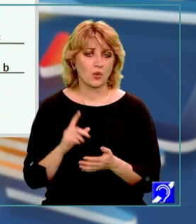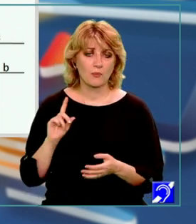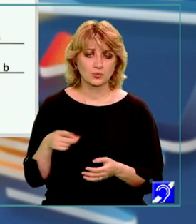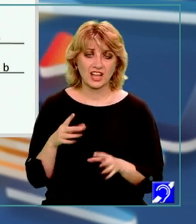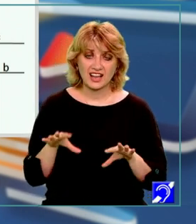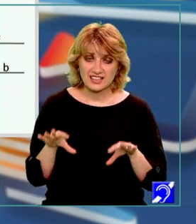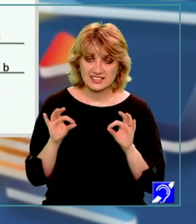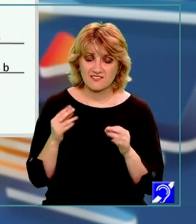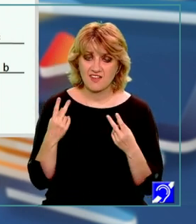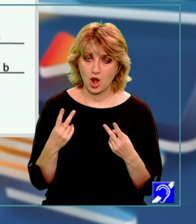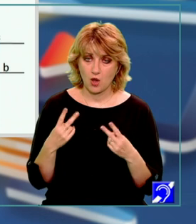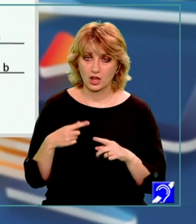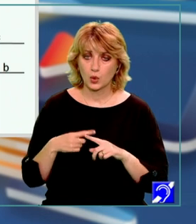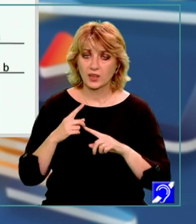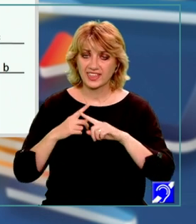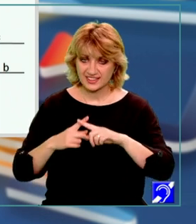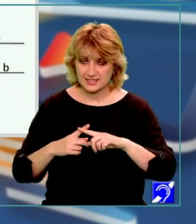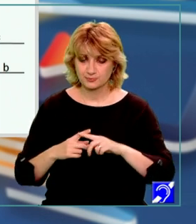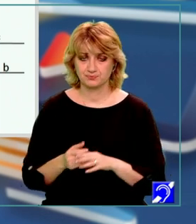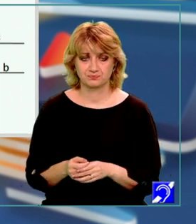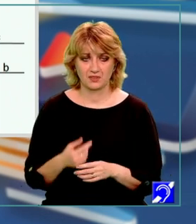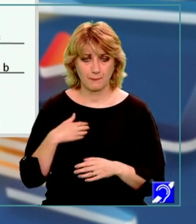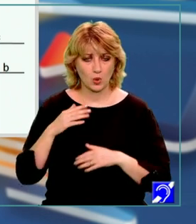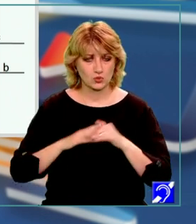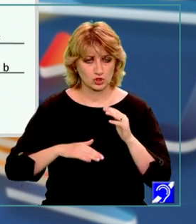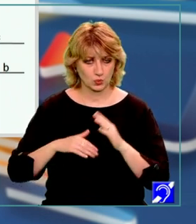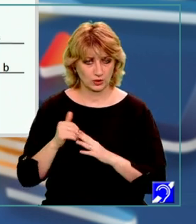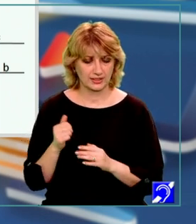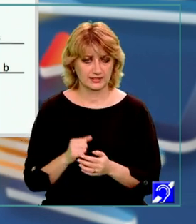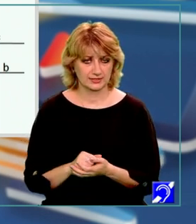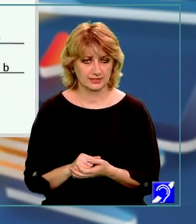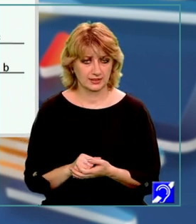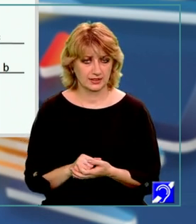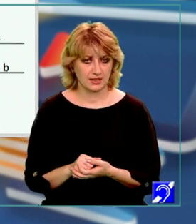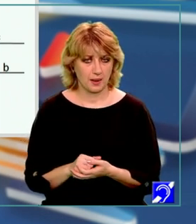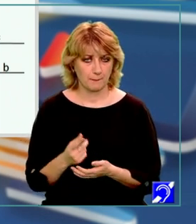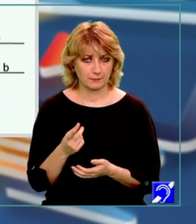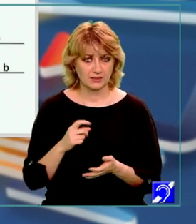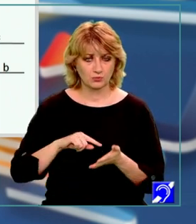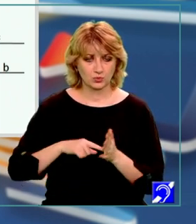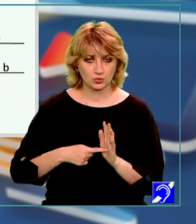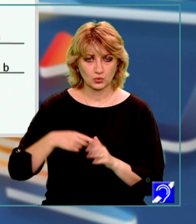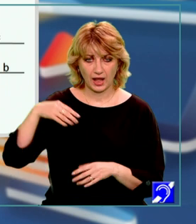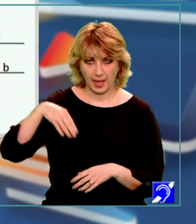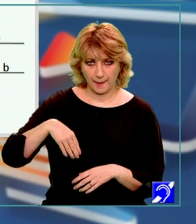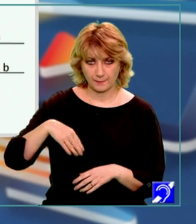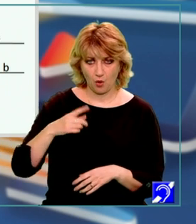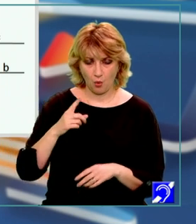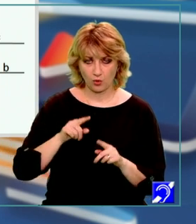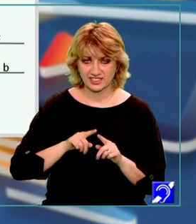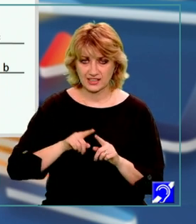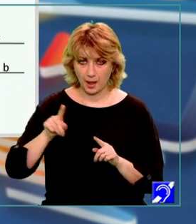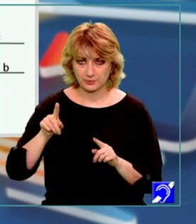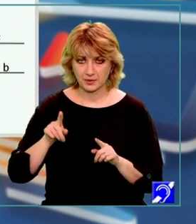determina valoarea lui X, am construit prin punctul M o dreaptă